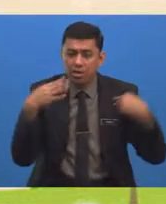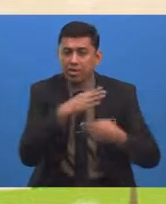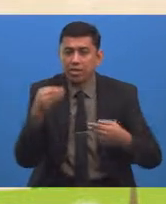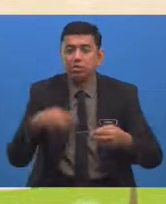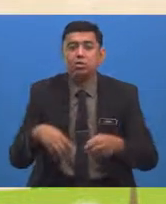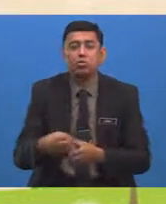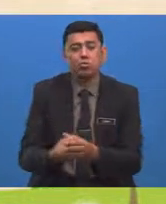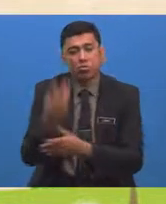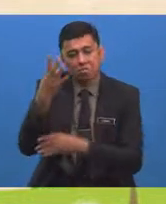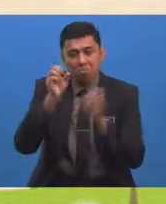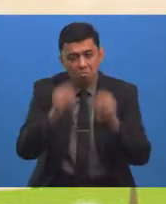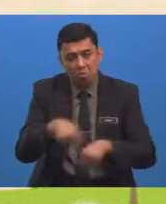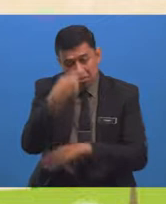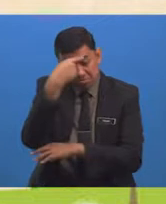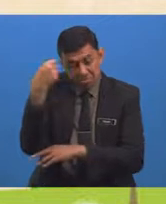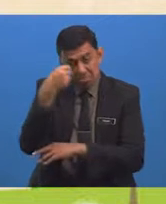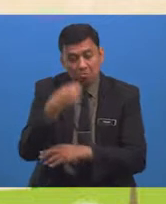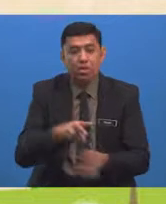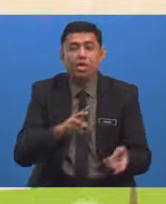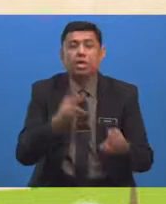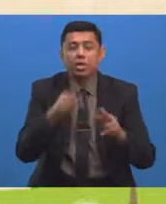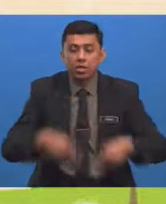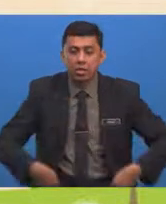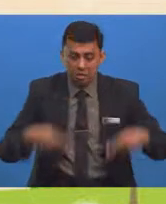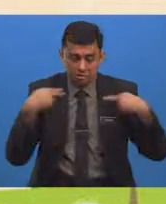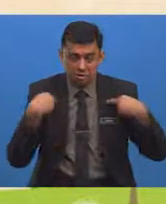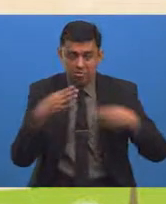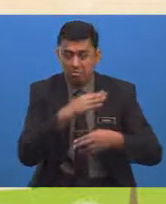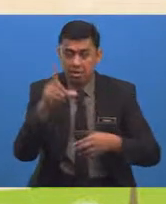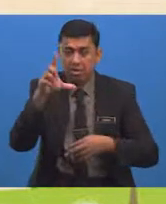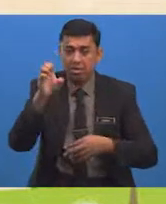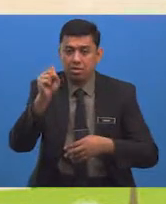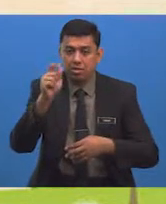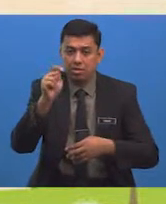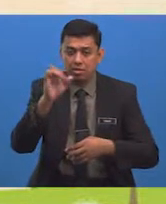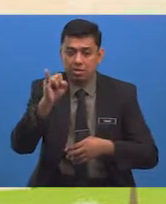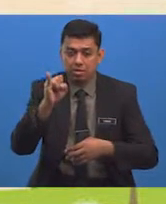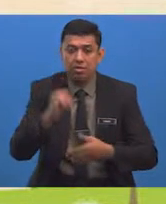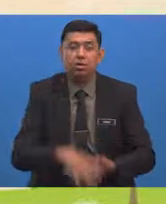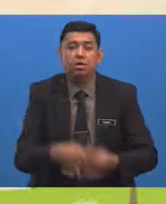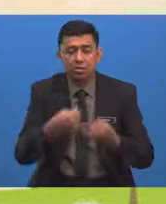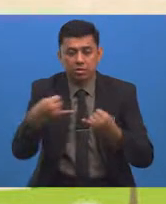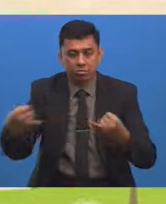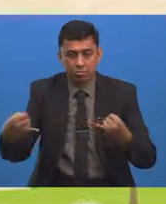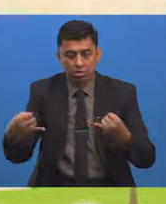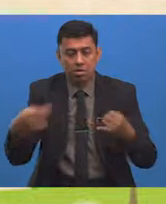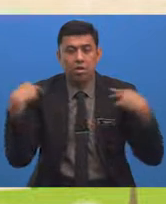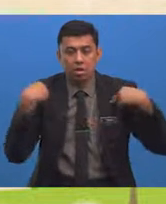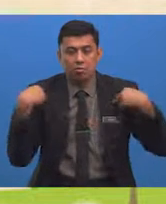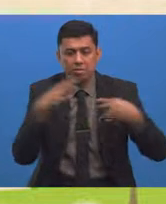Tumbuhan Boleh Menyebabkan Kehidupan Kelestarian Spesis Haiwan Dan Tumbuhan